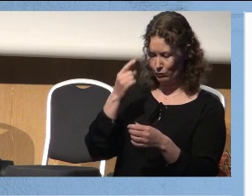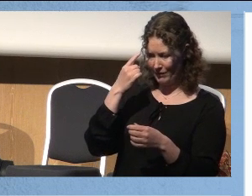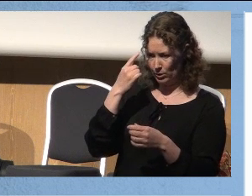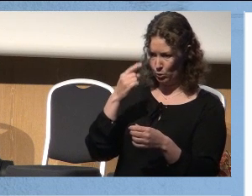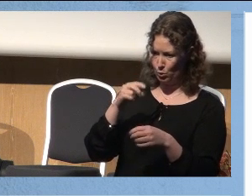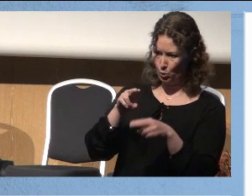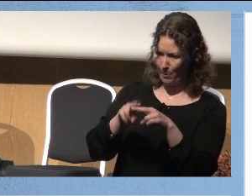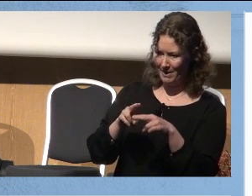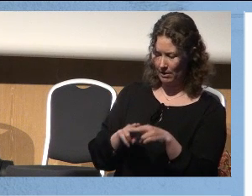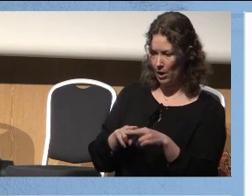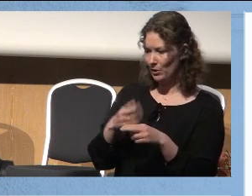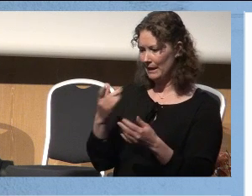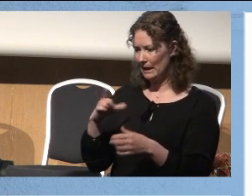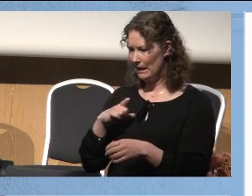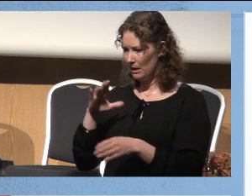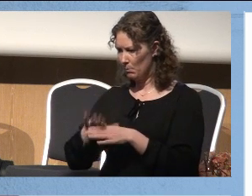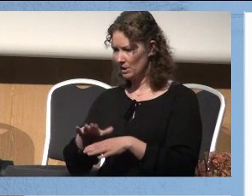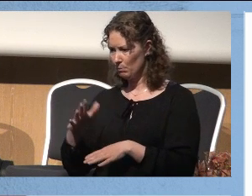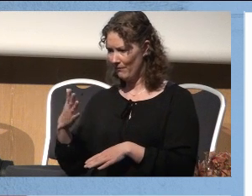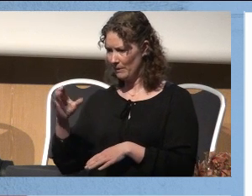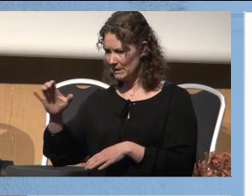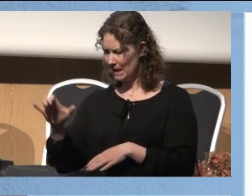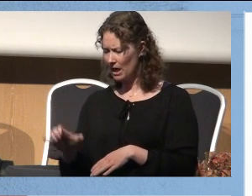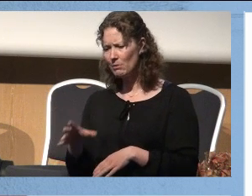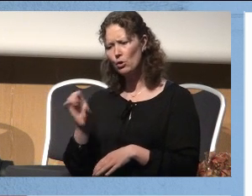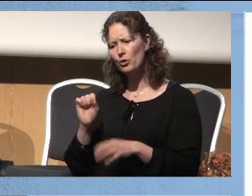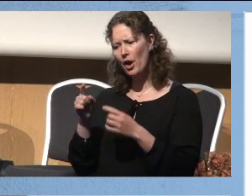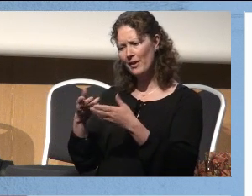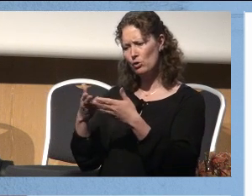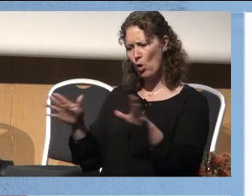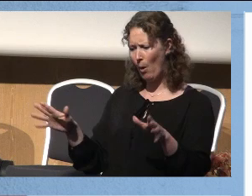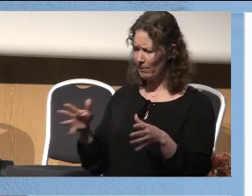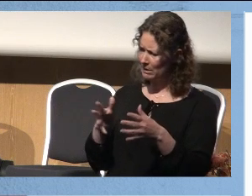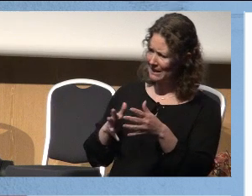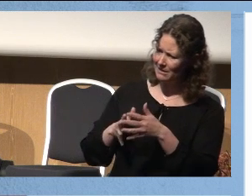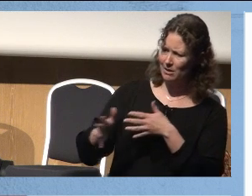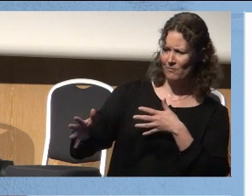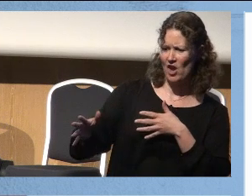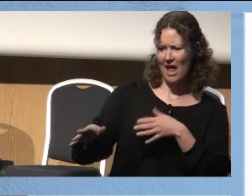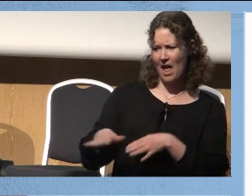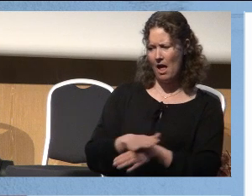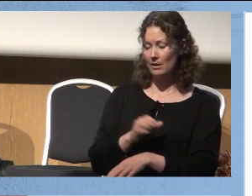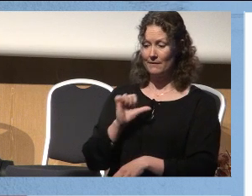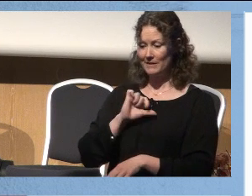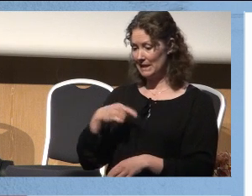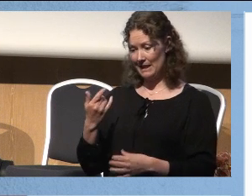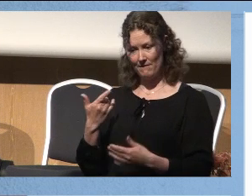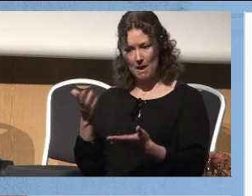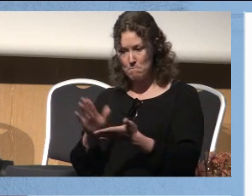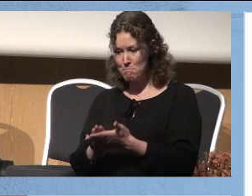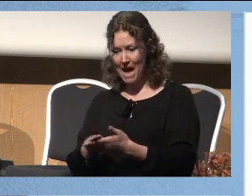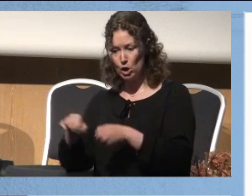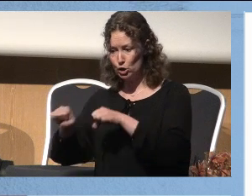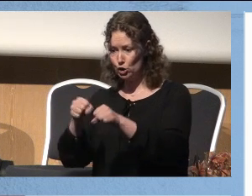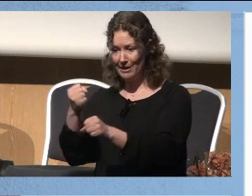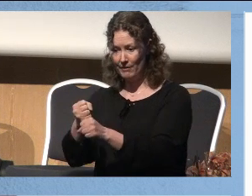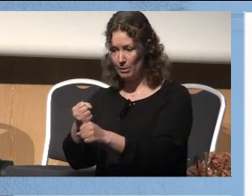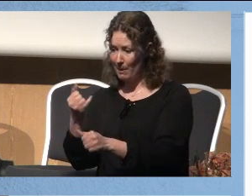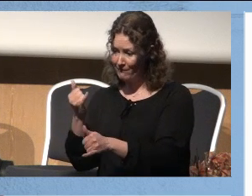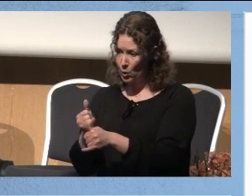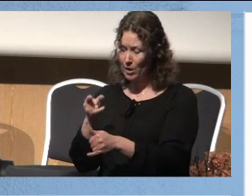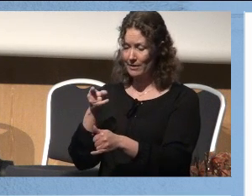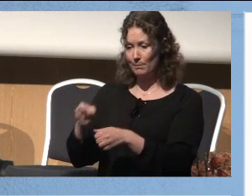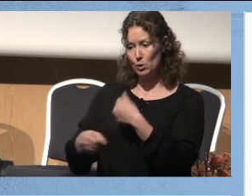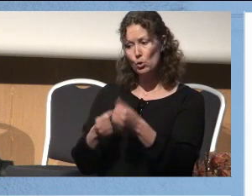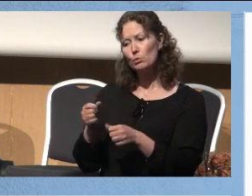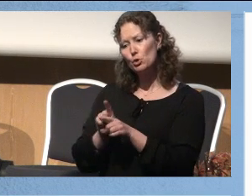plass på de som er fem stjerner. Det er å ta den åpenheten bare helt ut. Hvis ikke vi er med å styre farten på hvordan det der går ut,